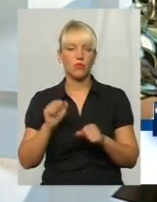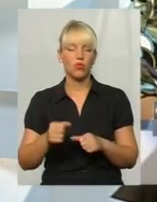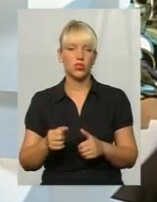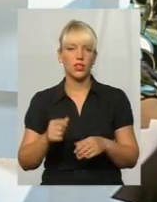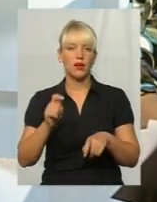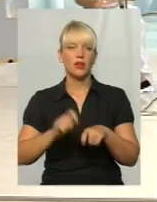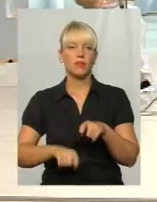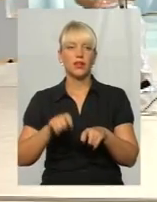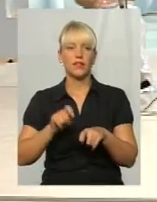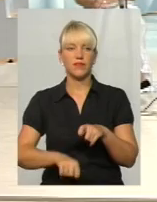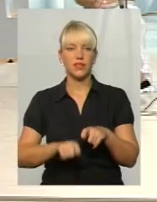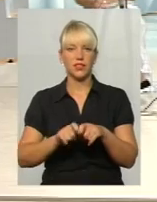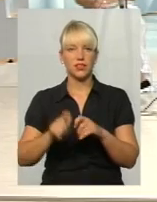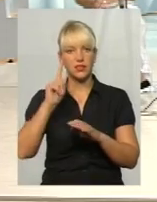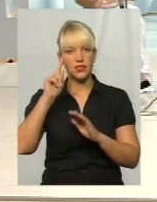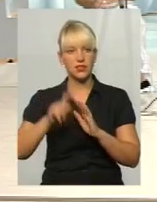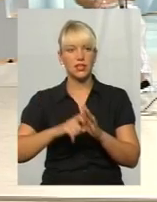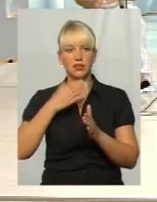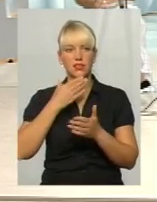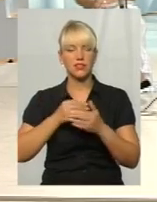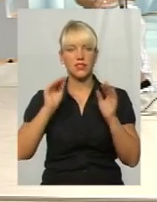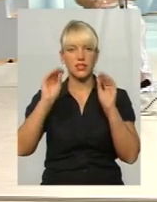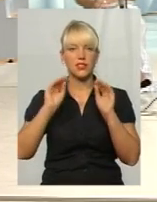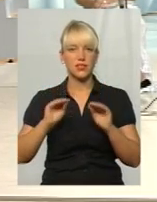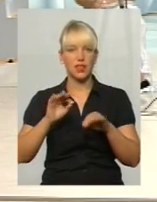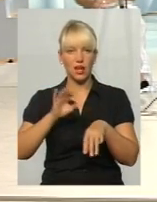перевірити, дізнатися свій статус,